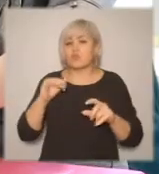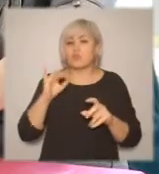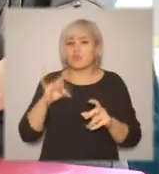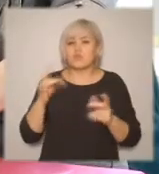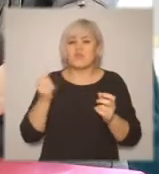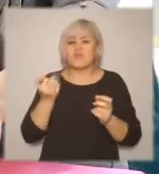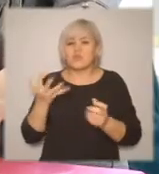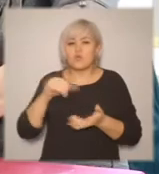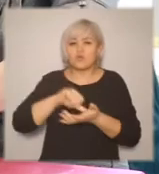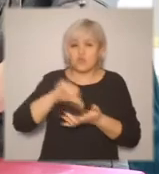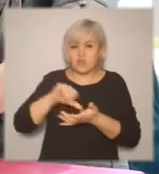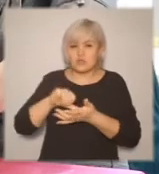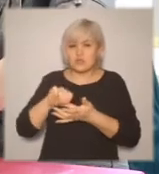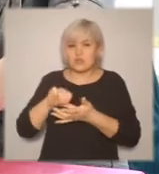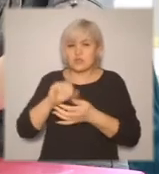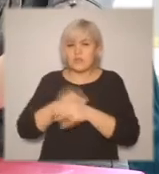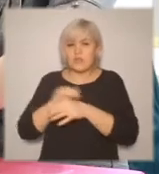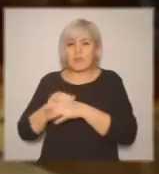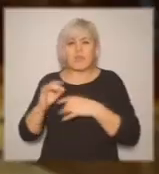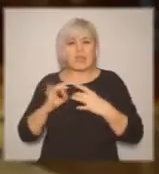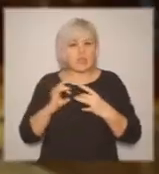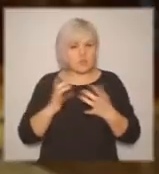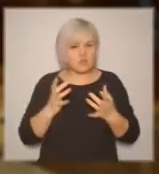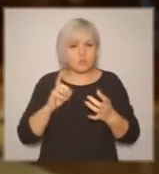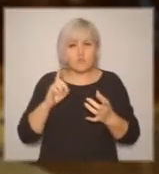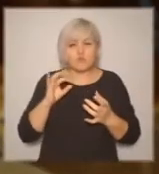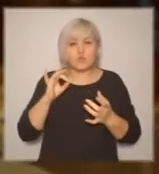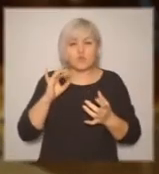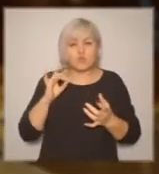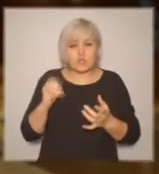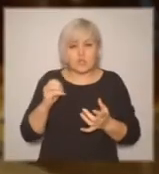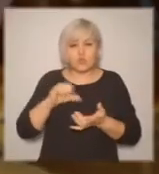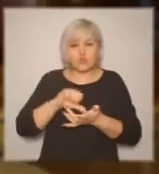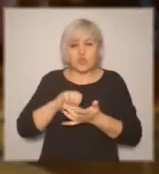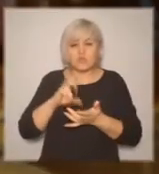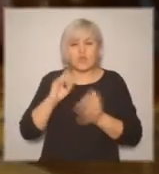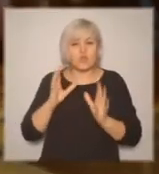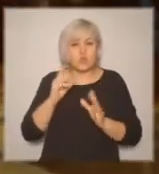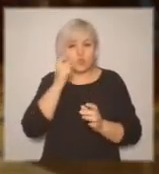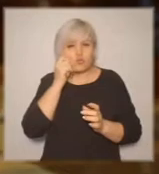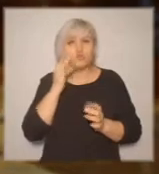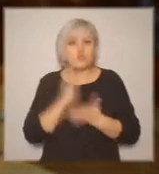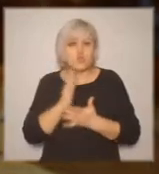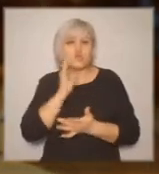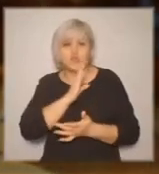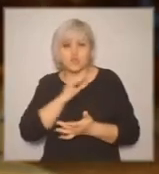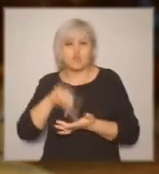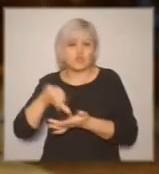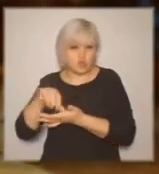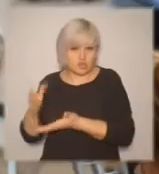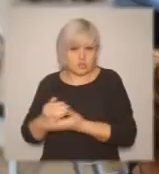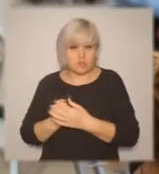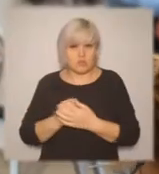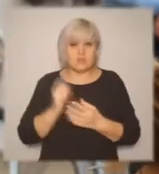сидят четверо женщин. Некоторые участники, при тем, как сделать ход на ощупь, изучают